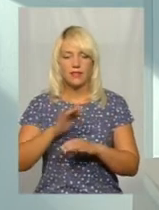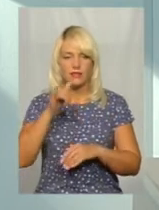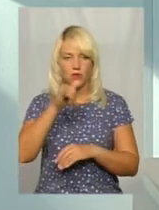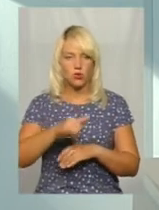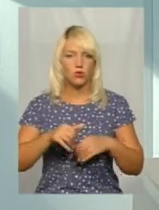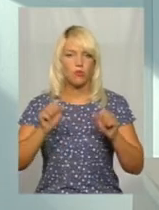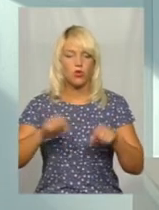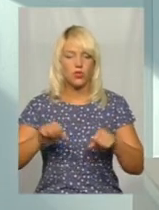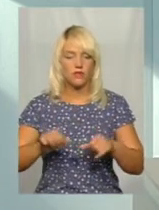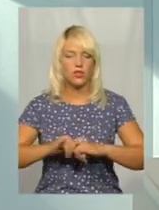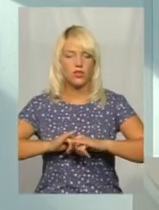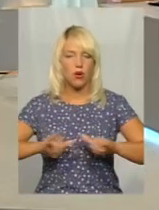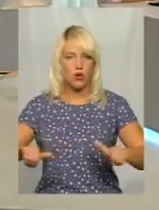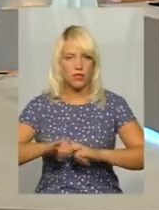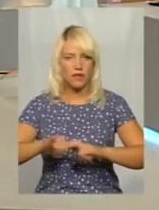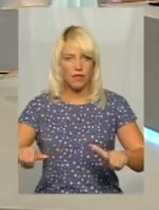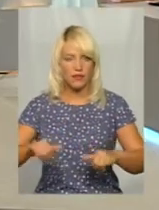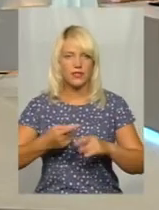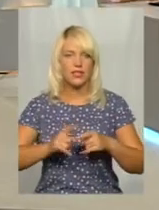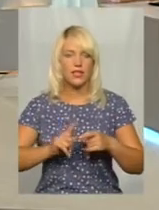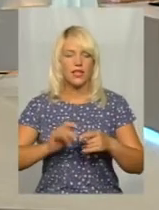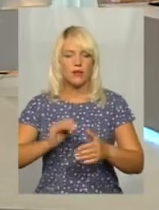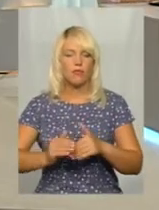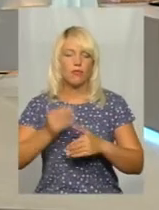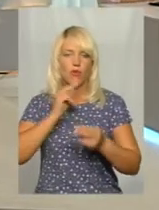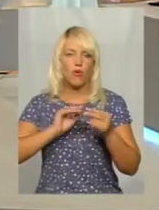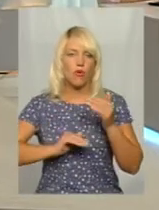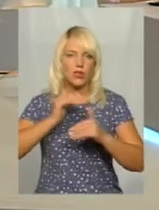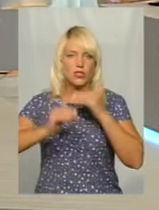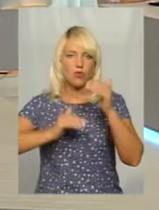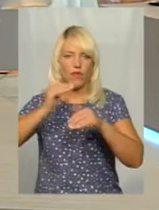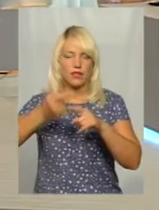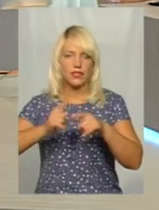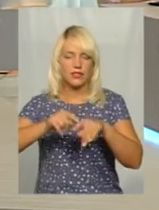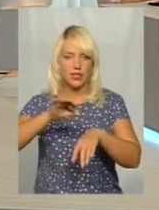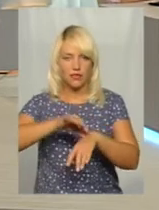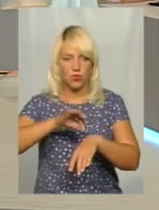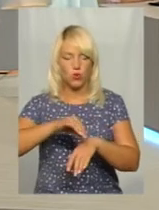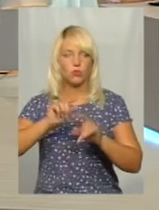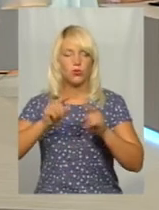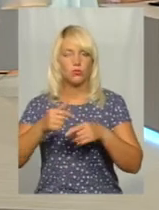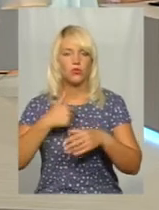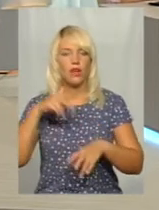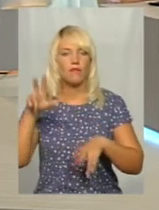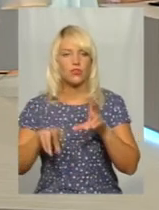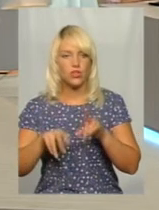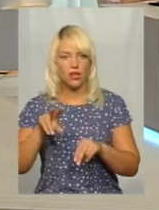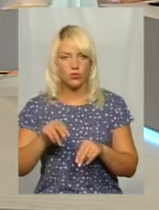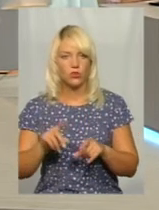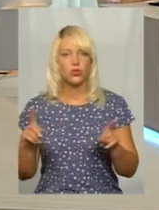розвиватися, далі прогресувати хвороби, так скажімо. Тому я вважаю, що